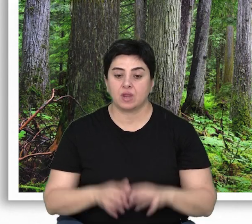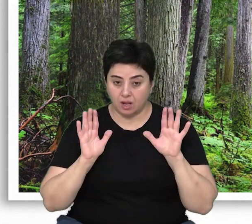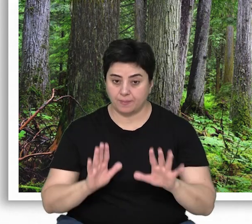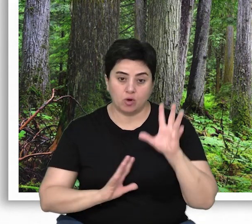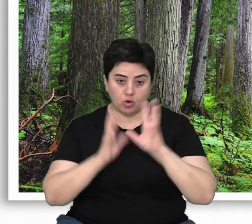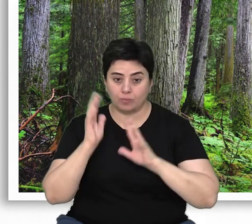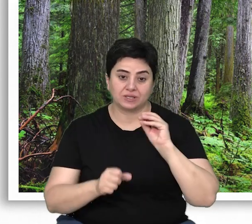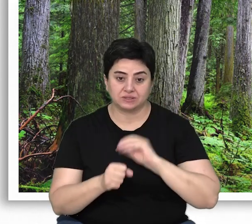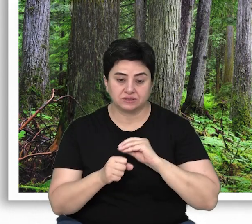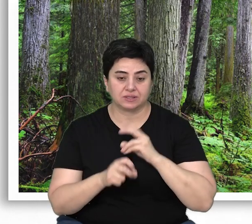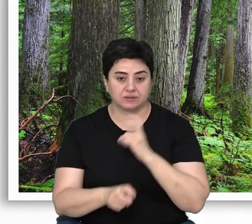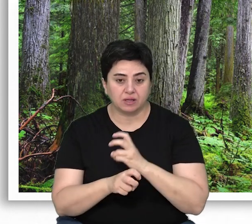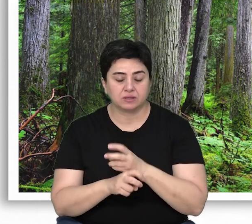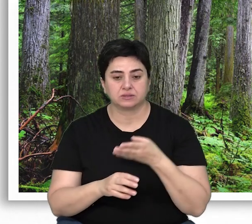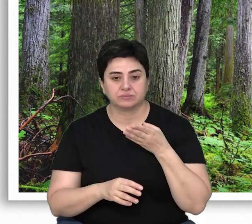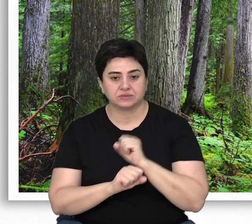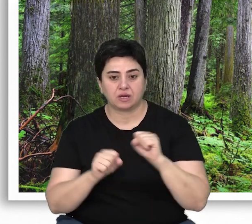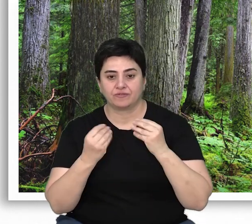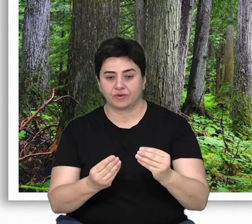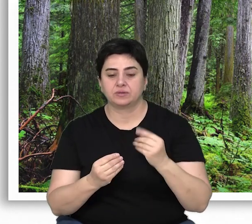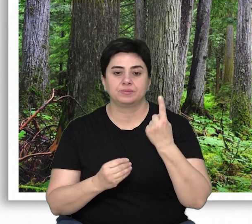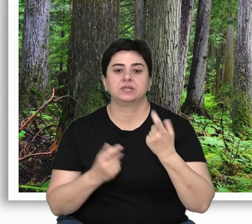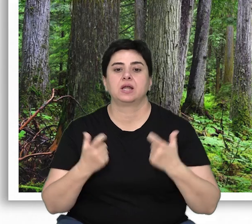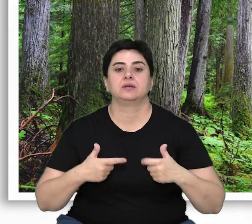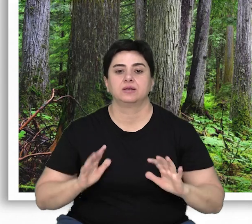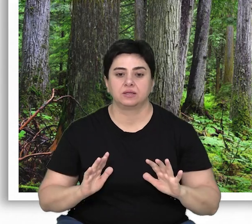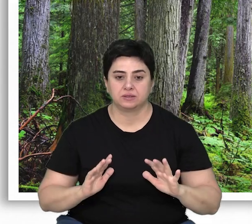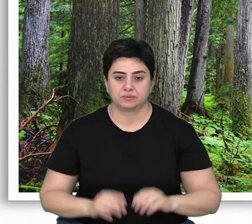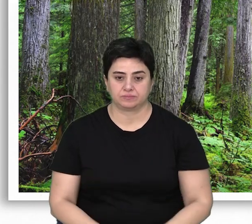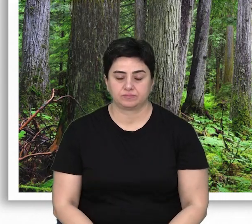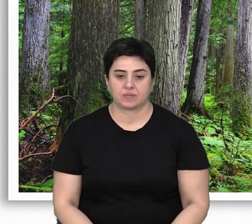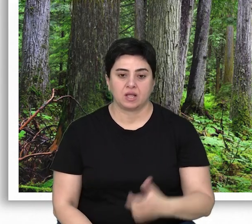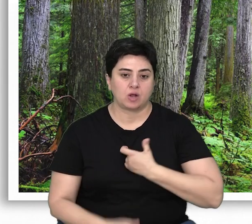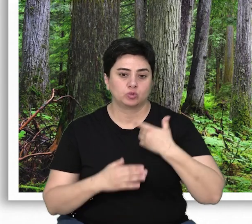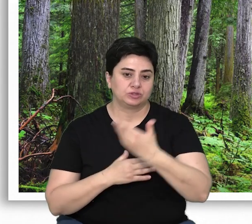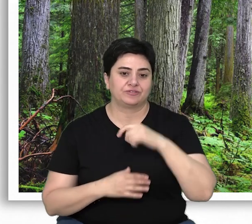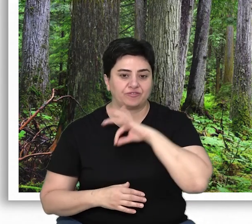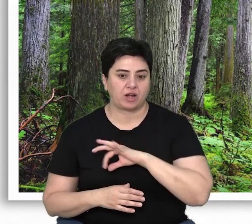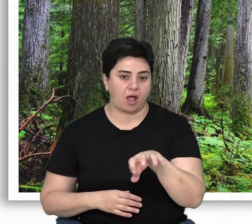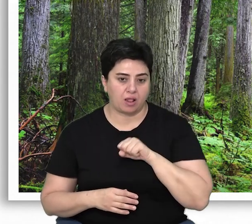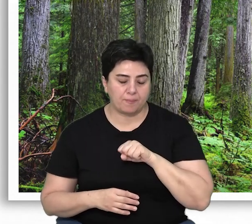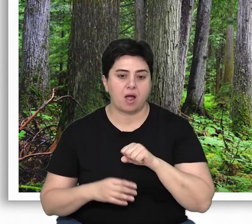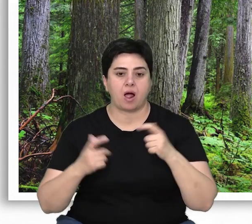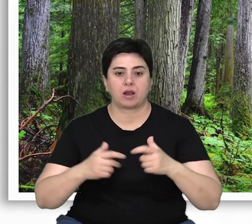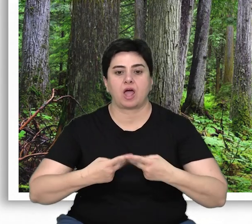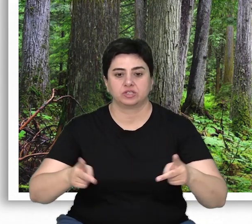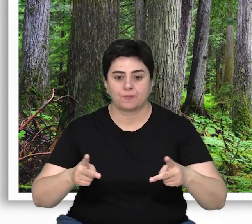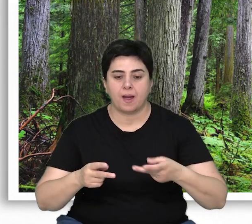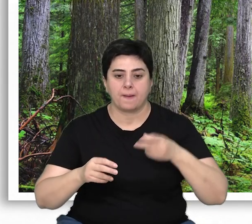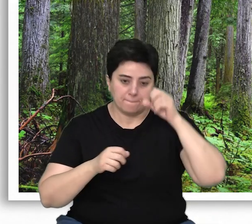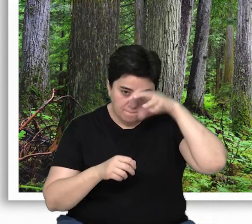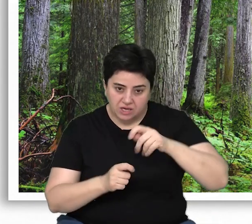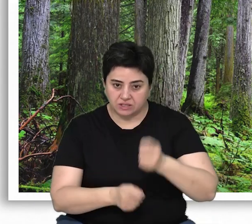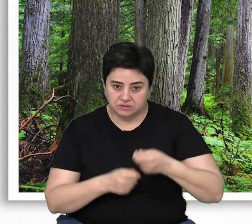Ama ormanlar üzerindeki tehditler ne yazık ki tek cepheden gelmiyor. Yasa dışı faydalanma, alan açma,